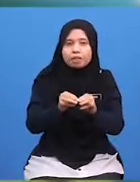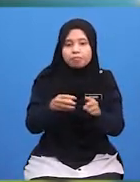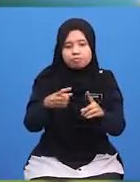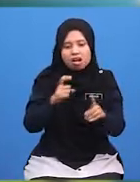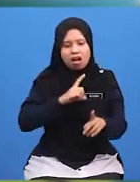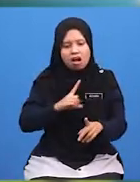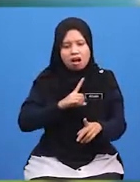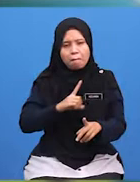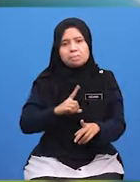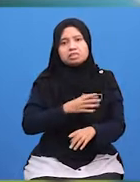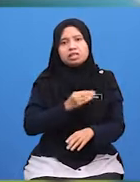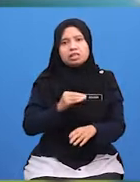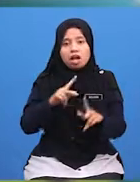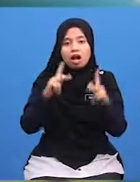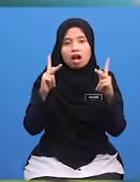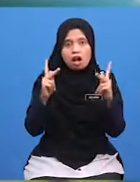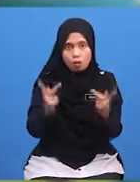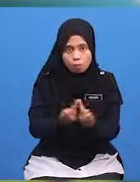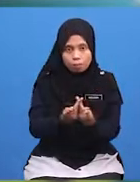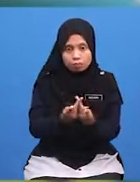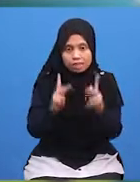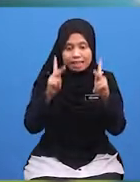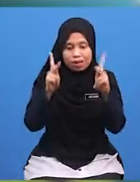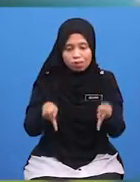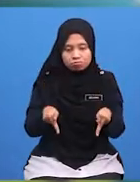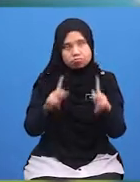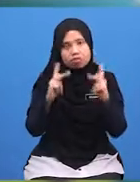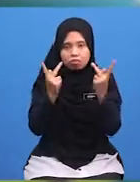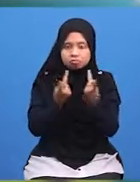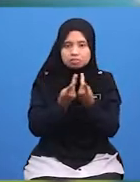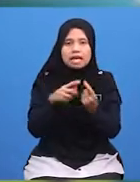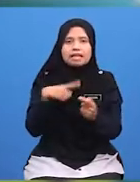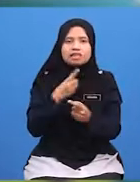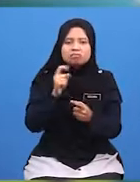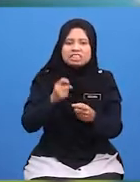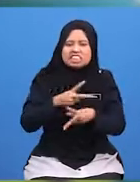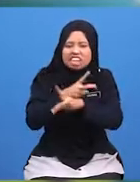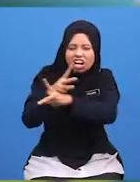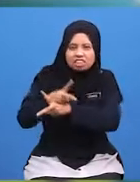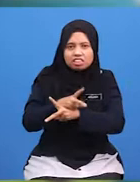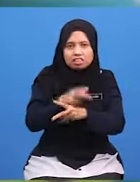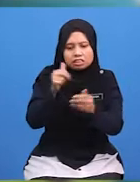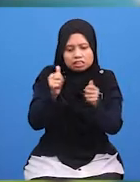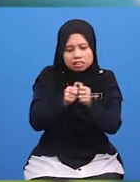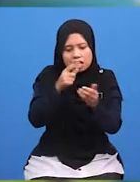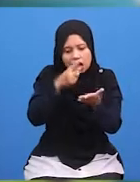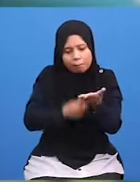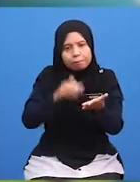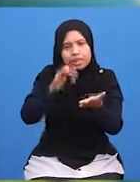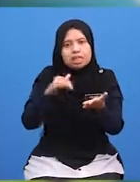Bangsa Dan Kaum Kita Hendak Berhati-hati Dengan Juadah Yang Kita Hidangkan